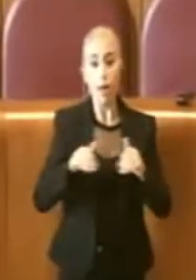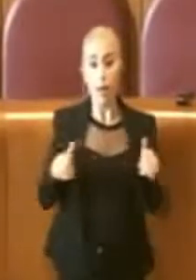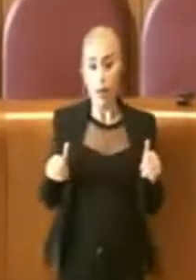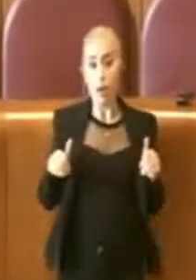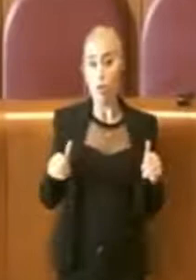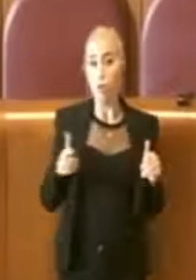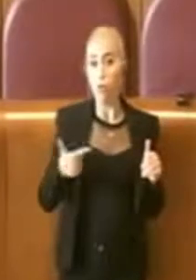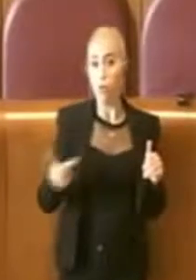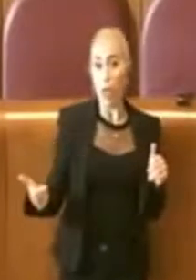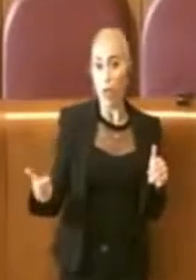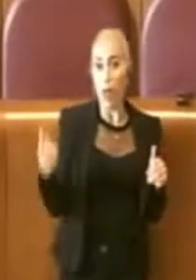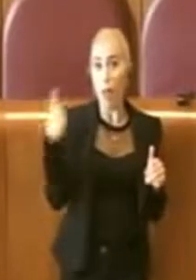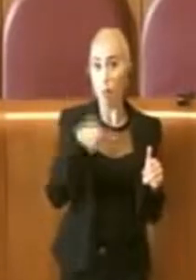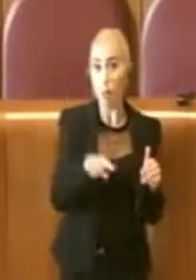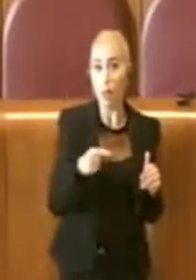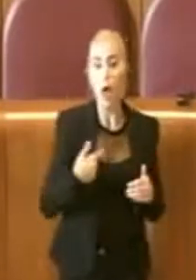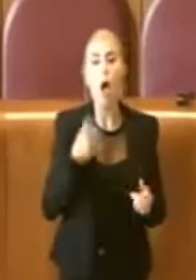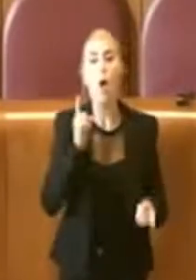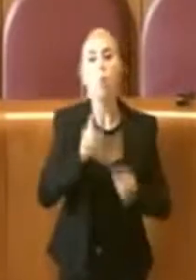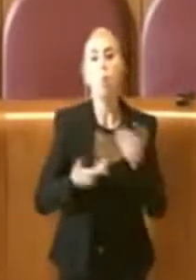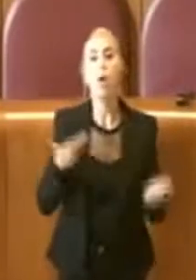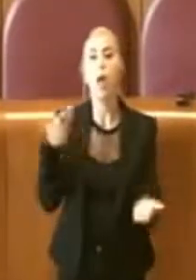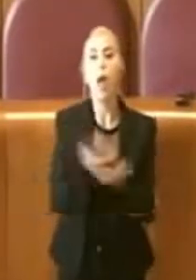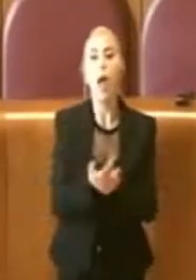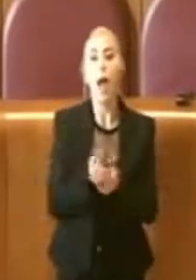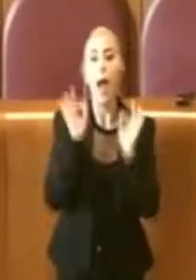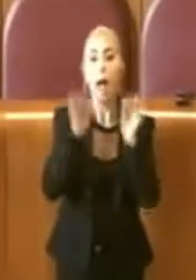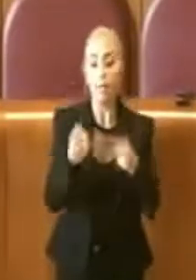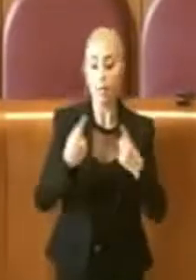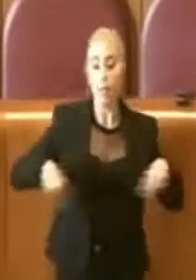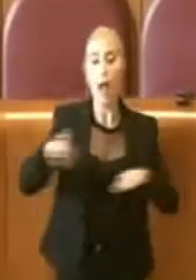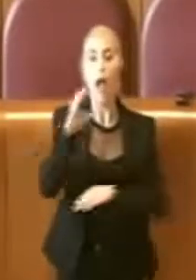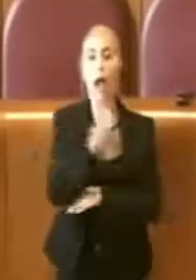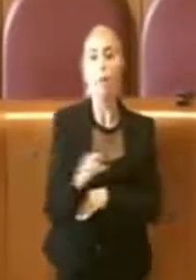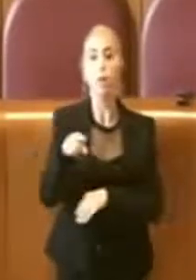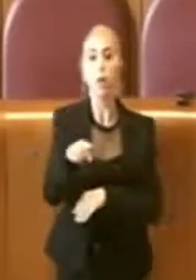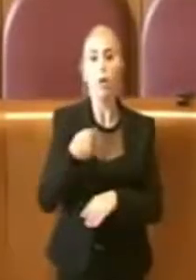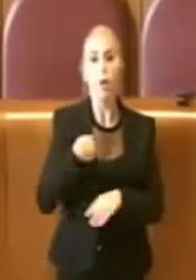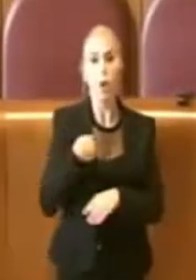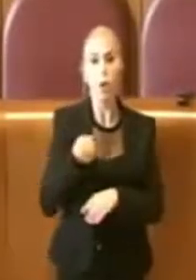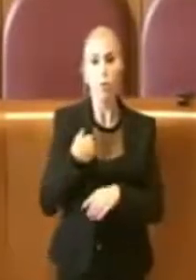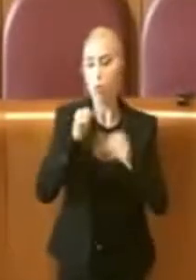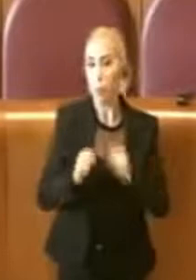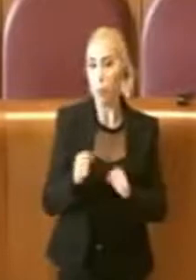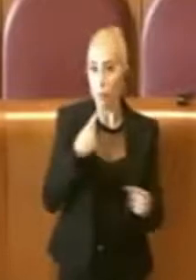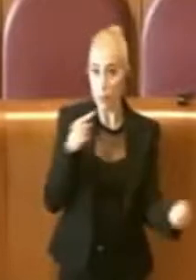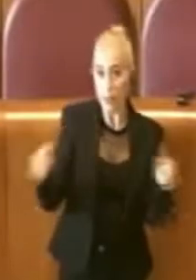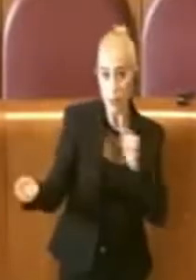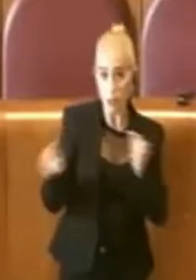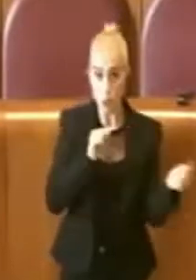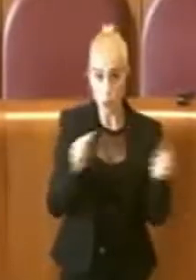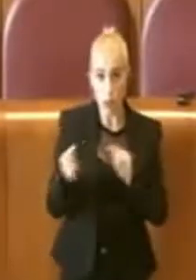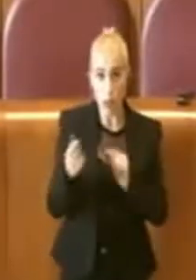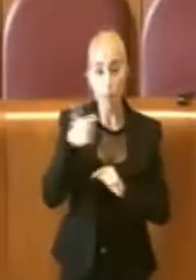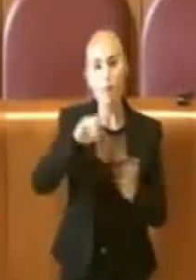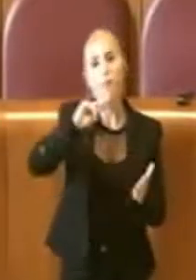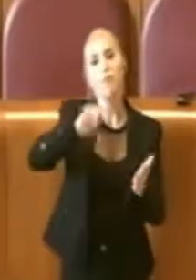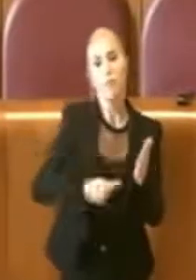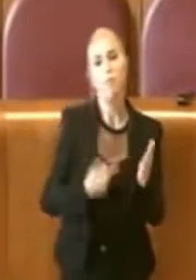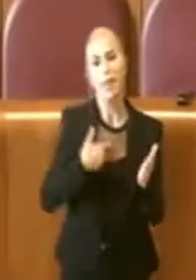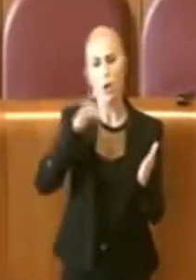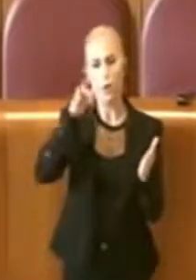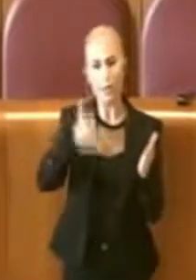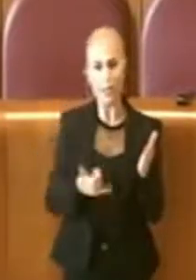Dopodiché la delibera dell'iniziativa popolare arriva in assemblea capitolina. Tra l'altro io non potevo neanche discuterla perché comunque ero firmatario. Però,